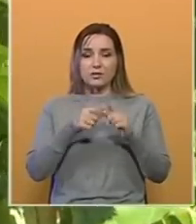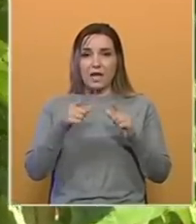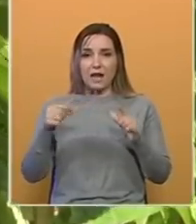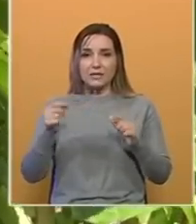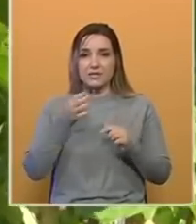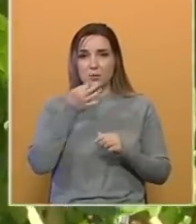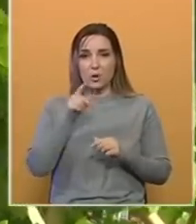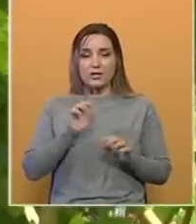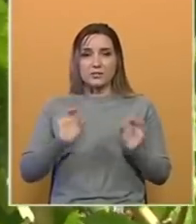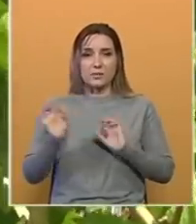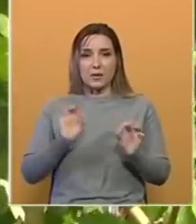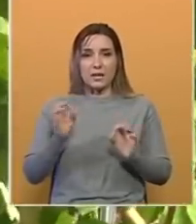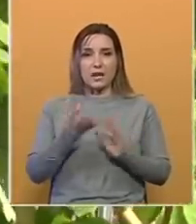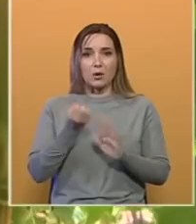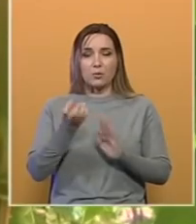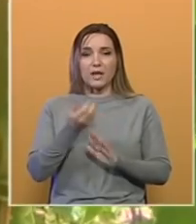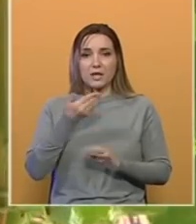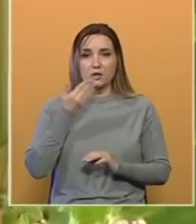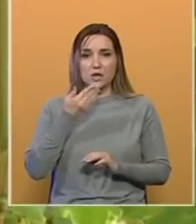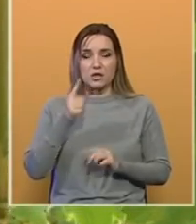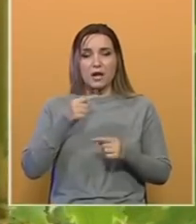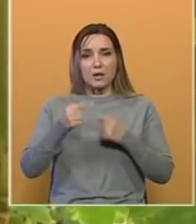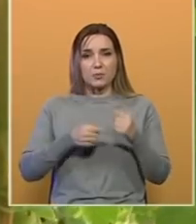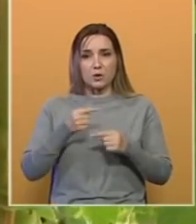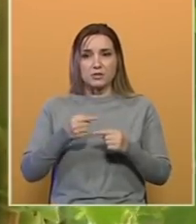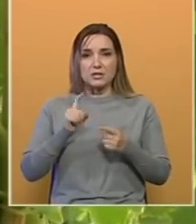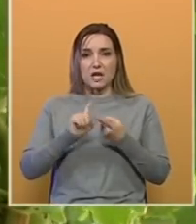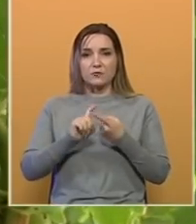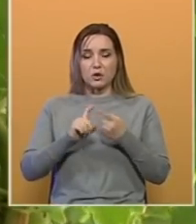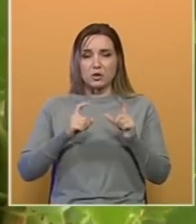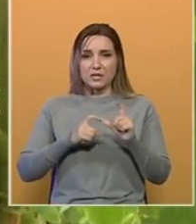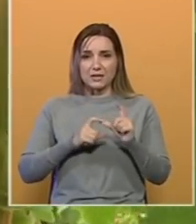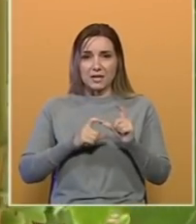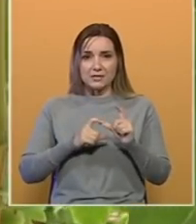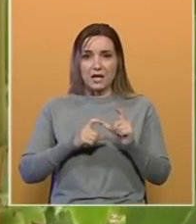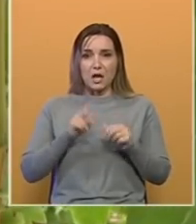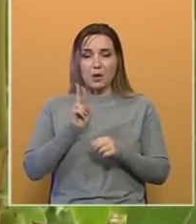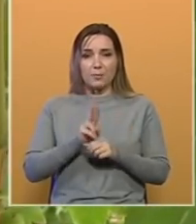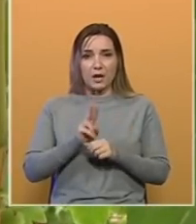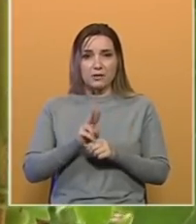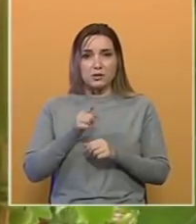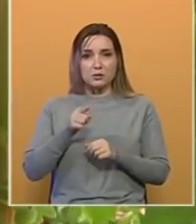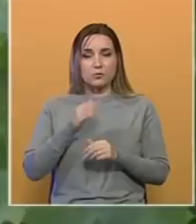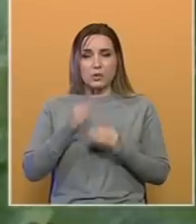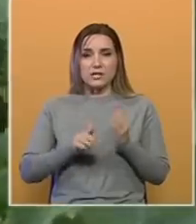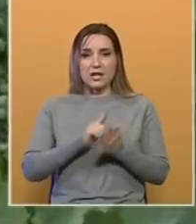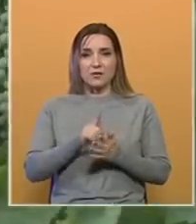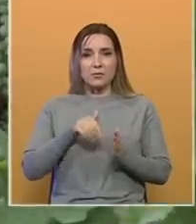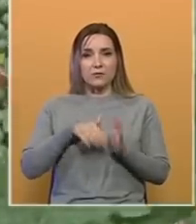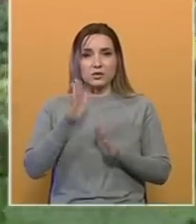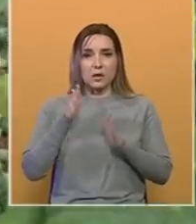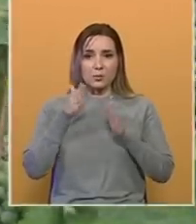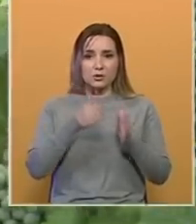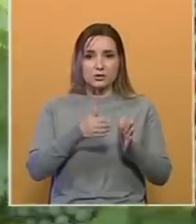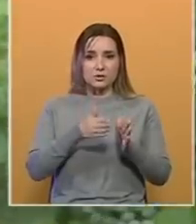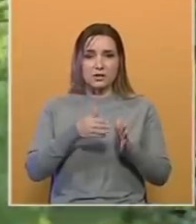još boljim i spremnijim za nakupljanje šačera i proces fotosinteze. Pažnje se u posljednje vrijeme sve više posvećuje